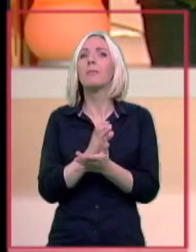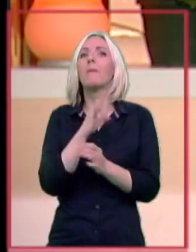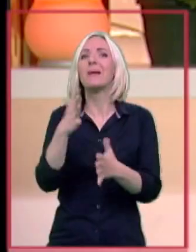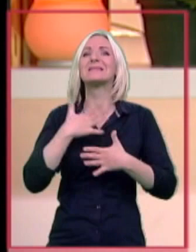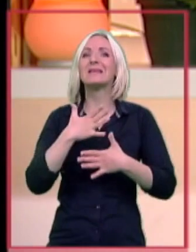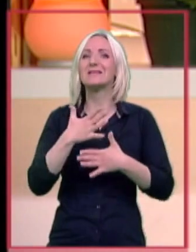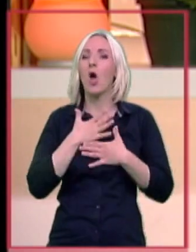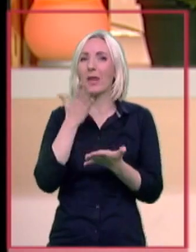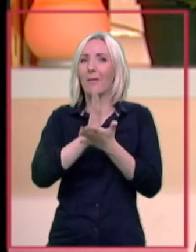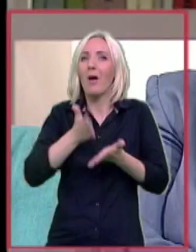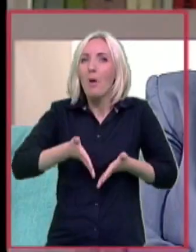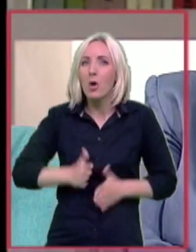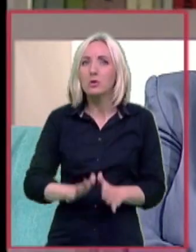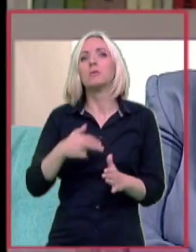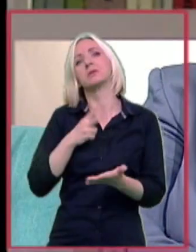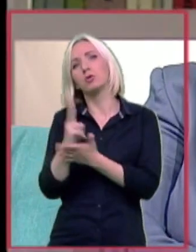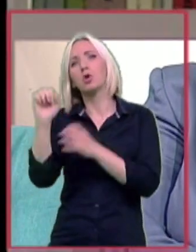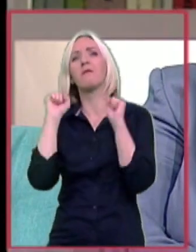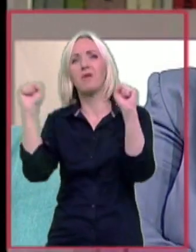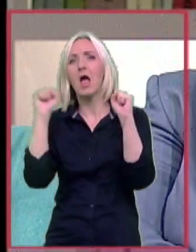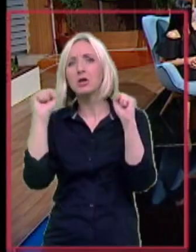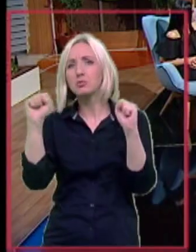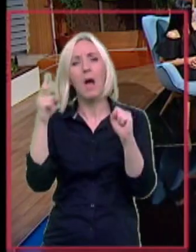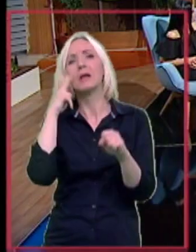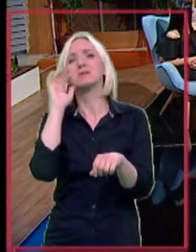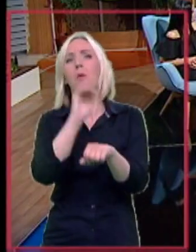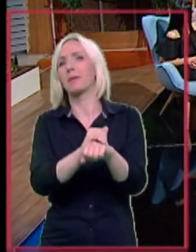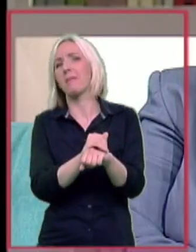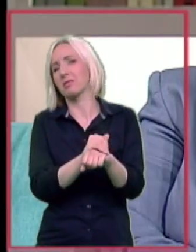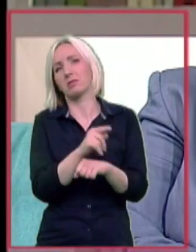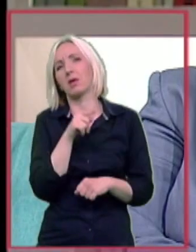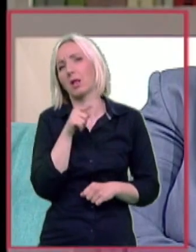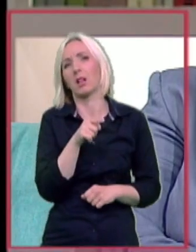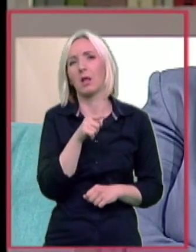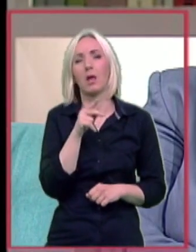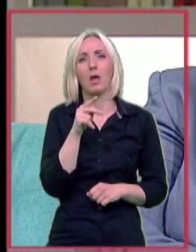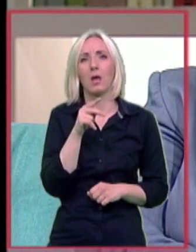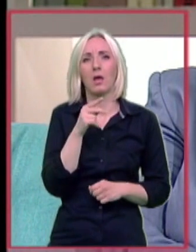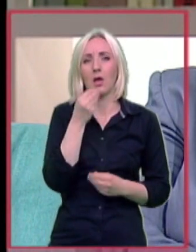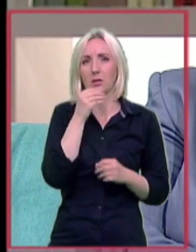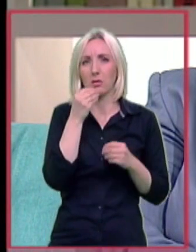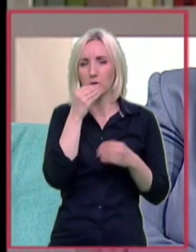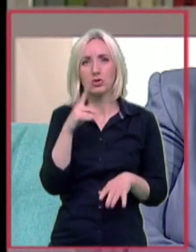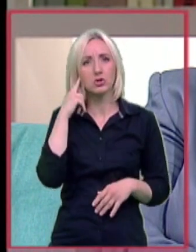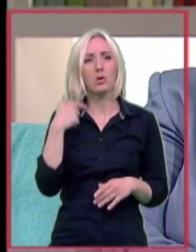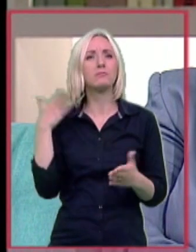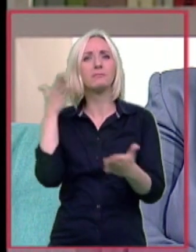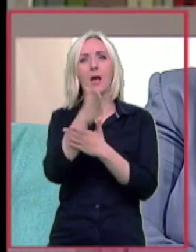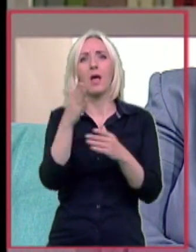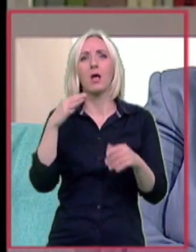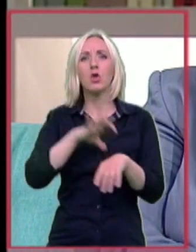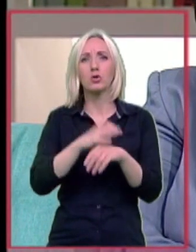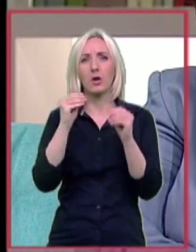bez kisonika. Pa ja smo išli na vežbice, ali nismo to primetili. Otešli smo pravo kod doktorke Branke